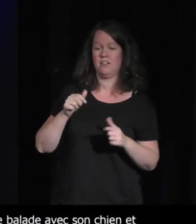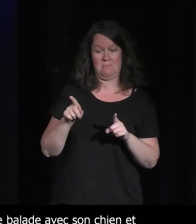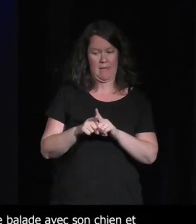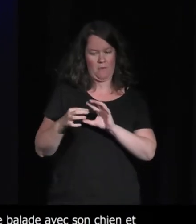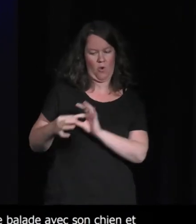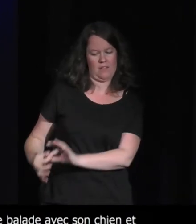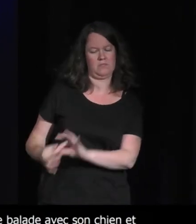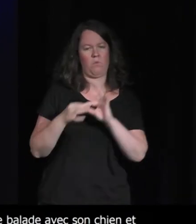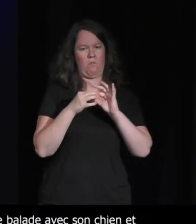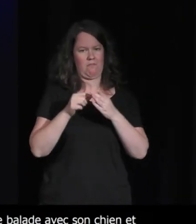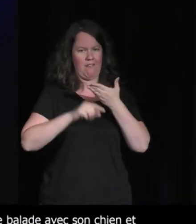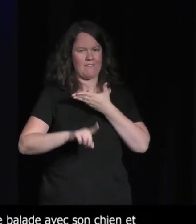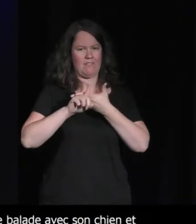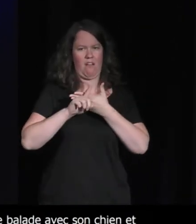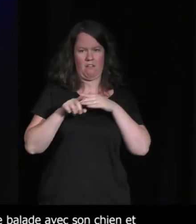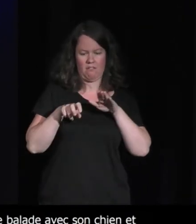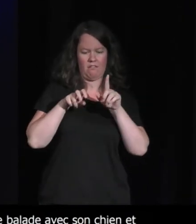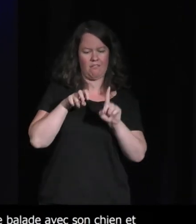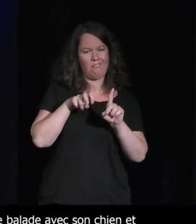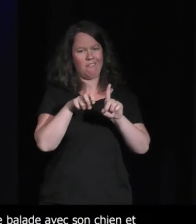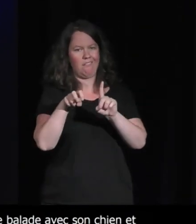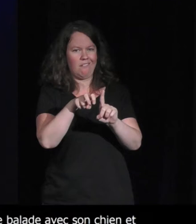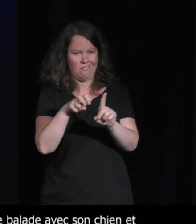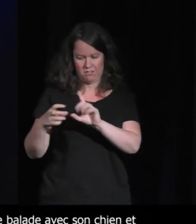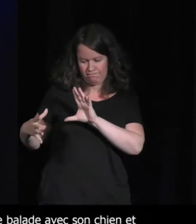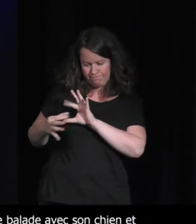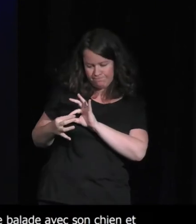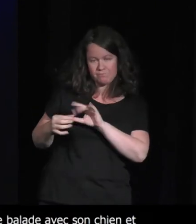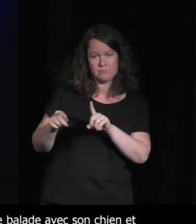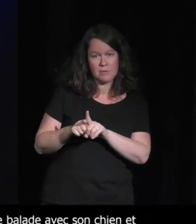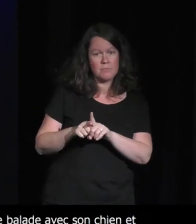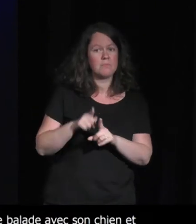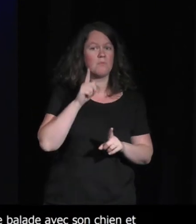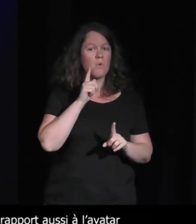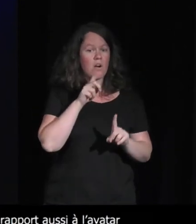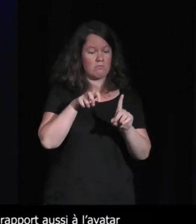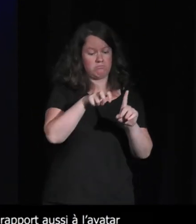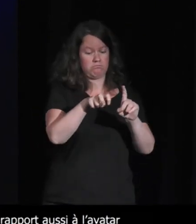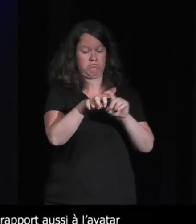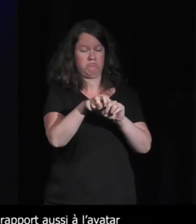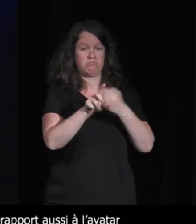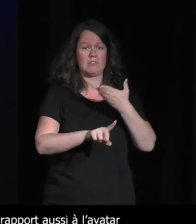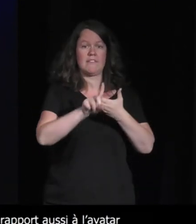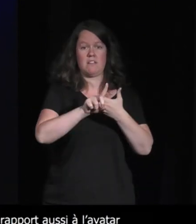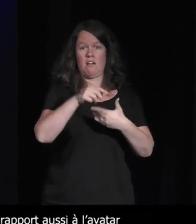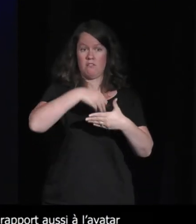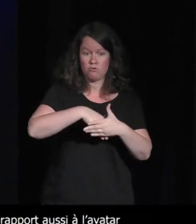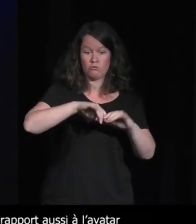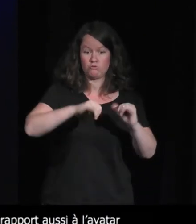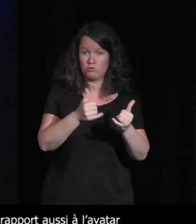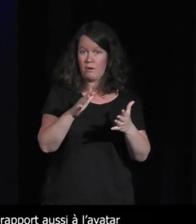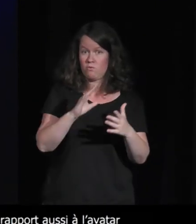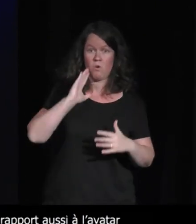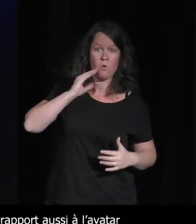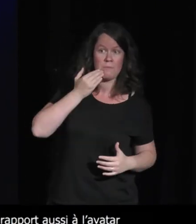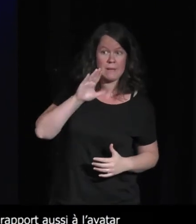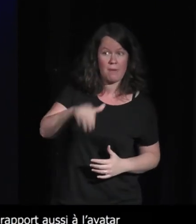cet intermédiaire ce vecteur d'action qui nous obéit plus ou moins bien parce qu'il faut voir que certains avatars sont un peu désobéissants si les